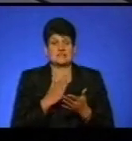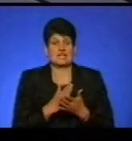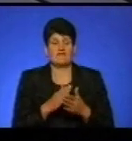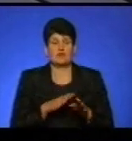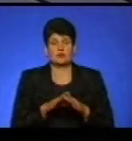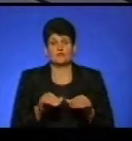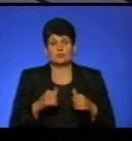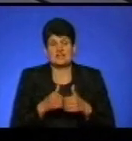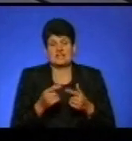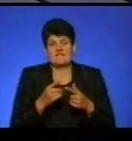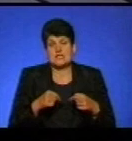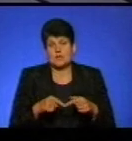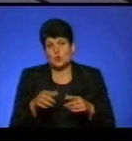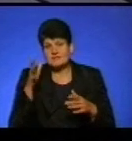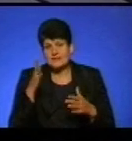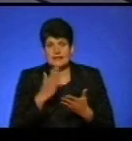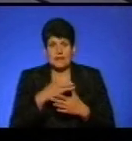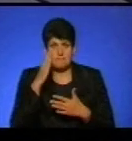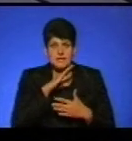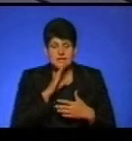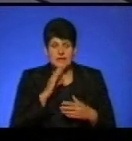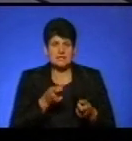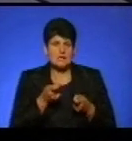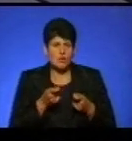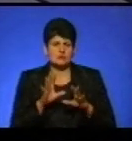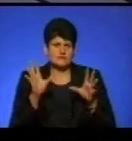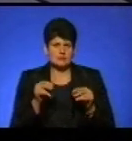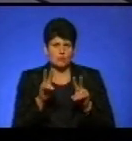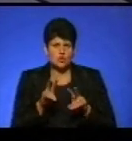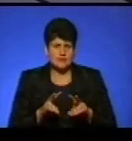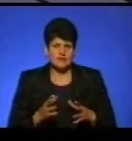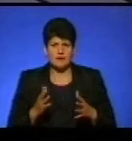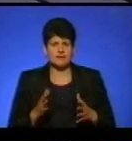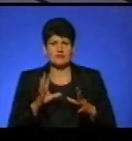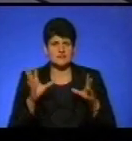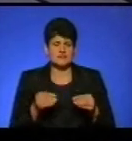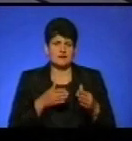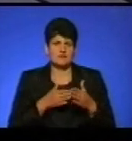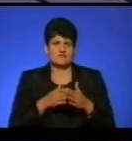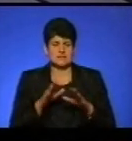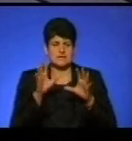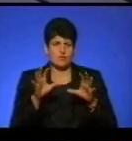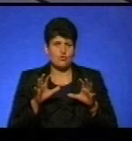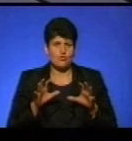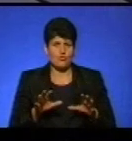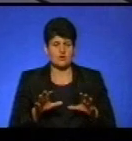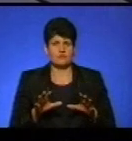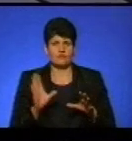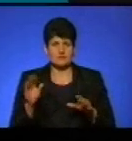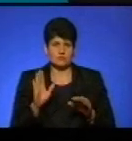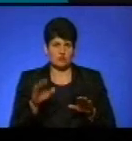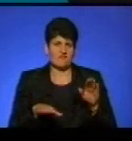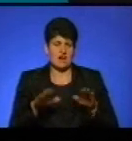відділ освіти, нас є батьки, нас є заочі, ми це все будемо розглядати. Я кажу, все в межах закону і в межах людьми і відносин, все буде